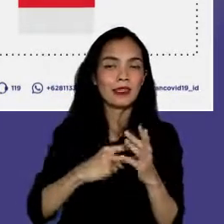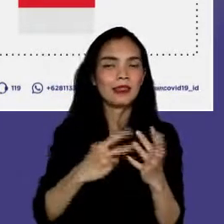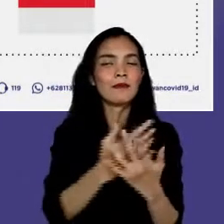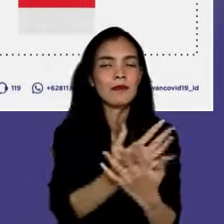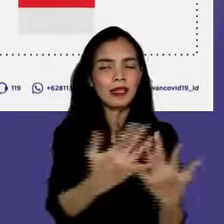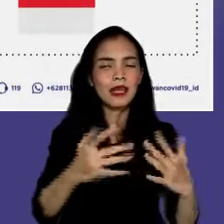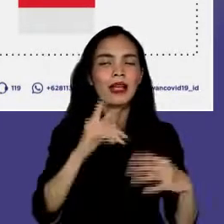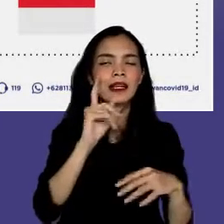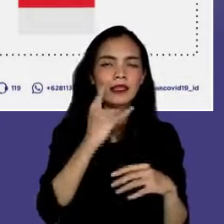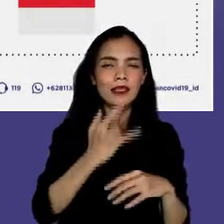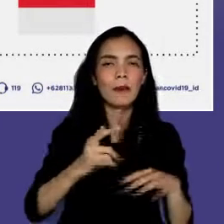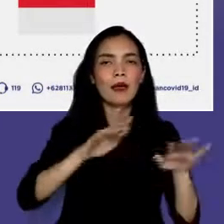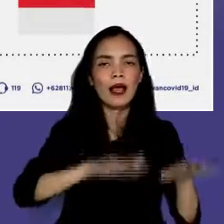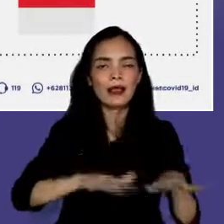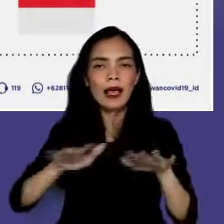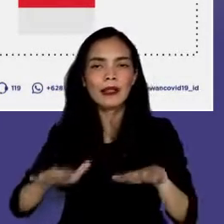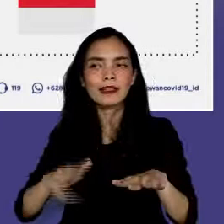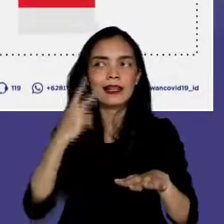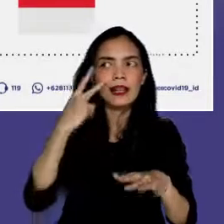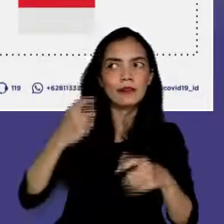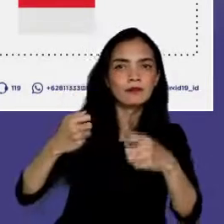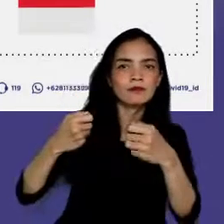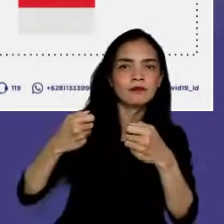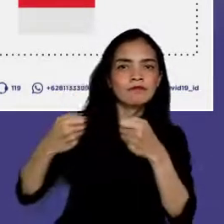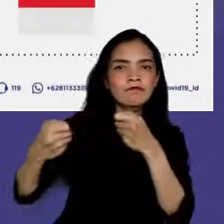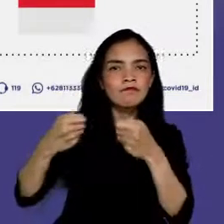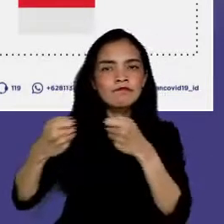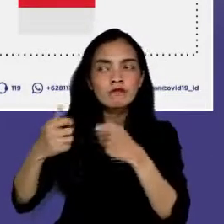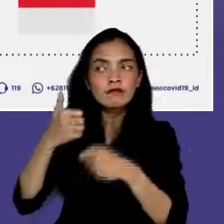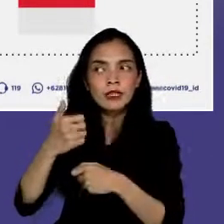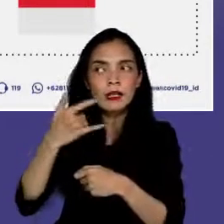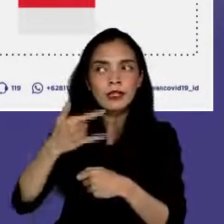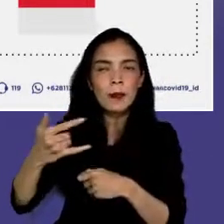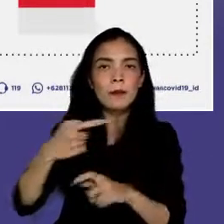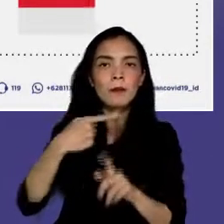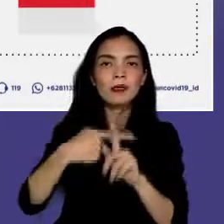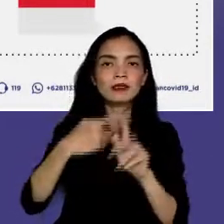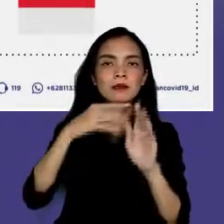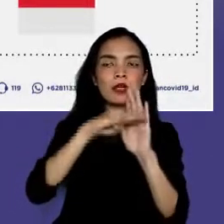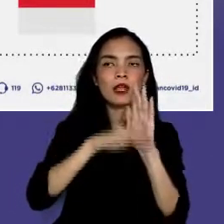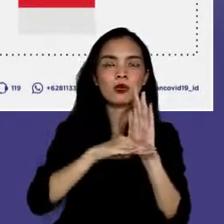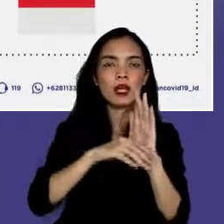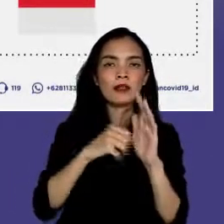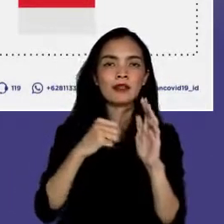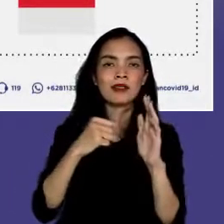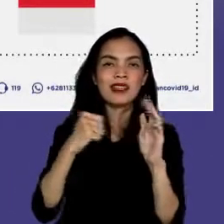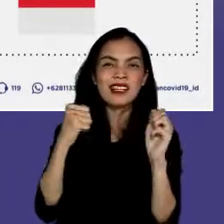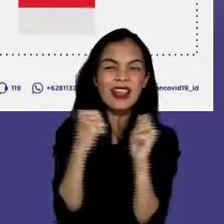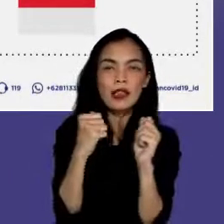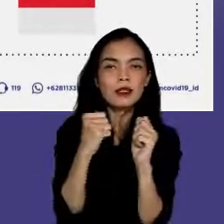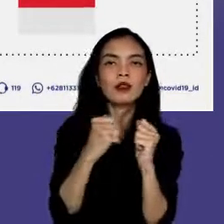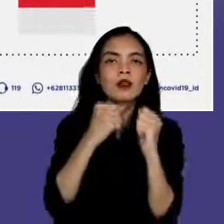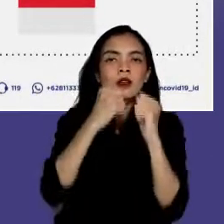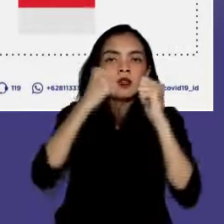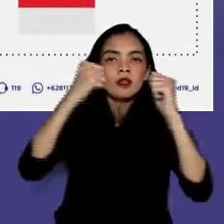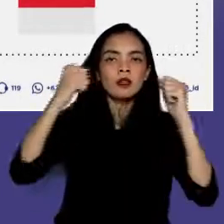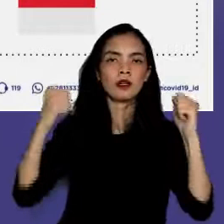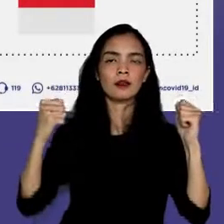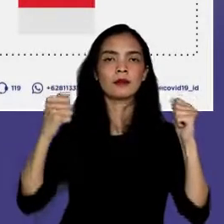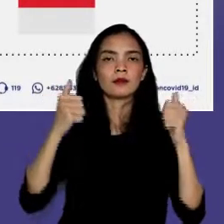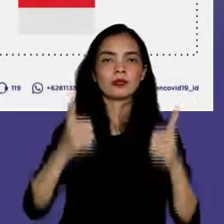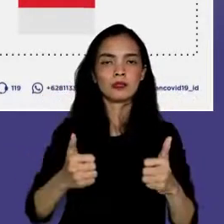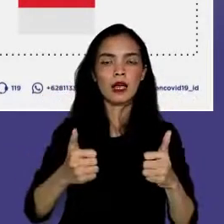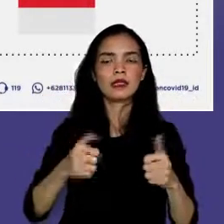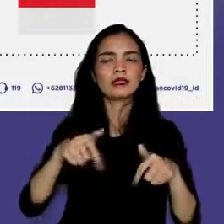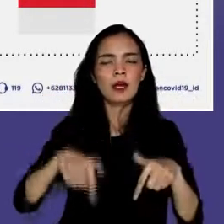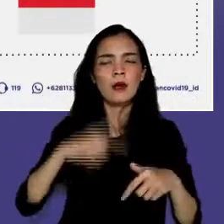agar kondisi tetap terkendali, dan relaksasi dapat dilakukan dengan baik. Saat ini, pemerintah berusaha sebaik